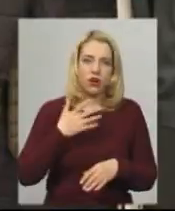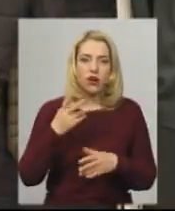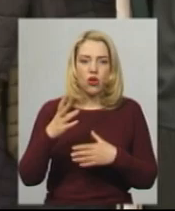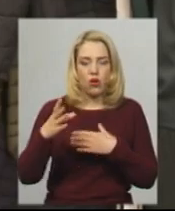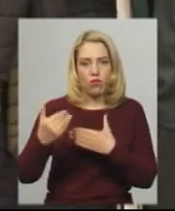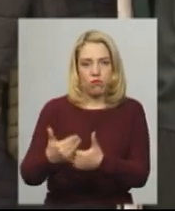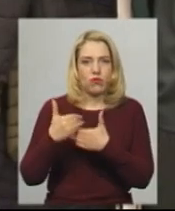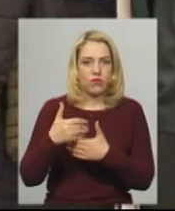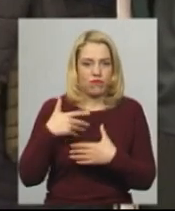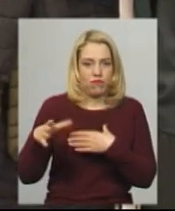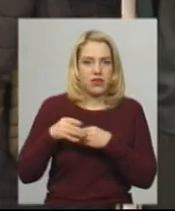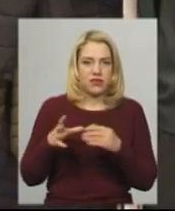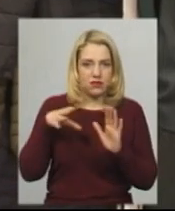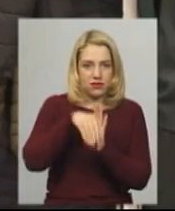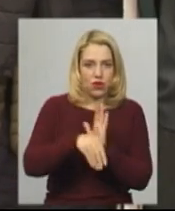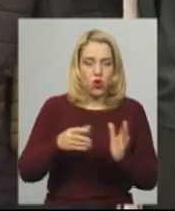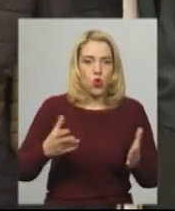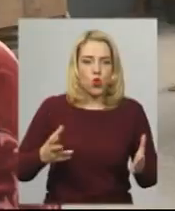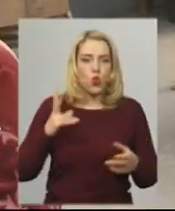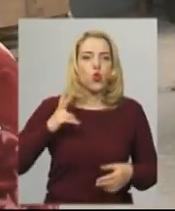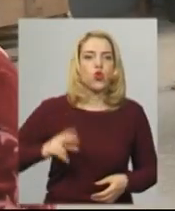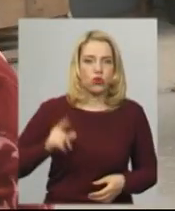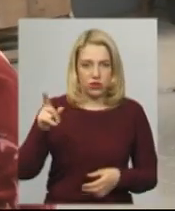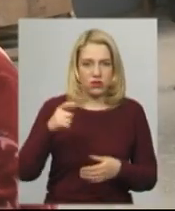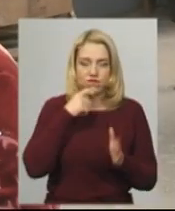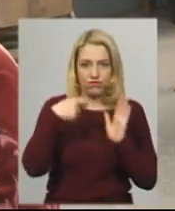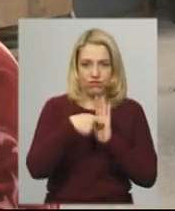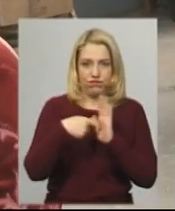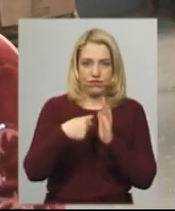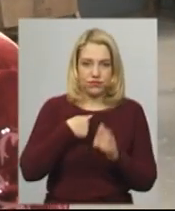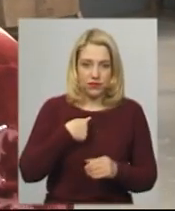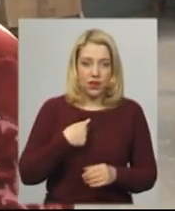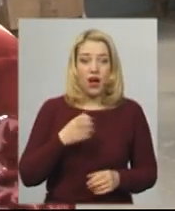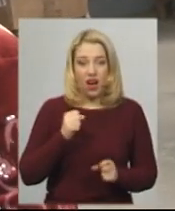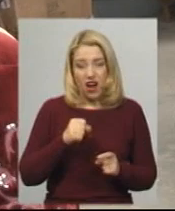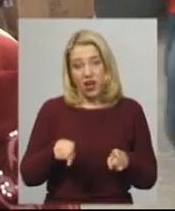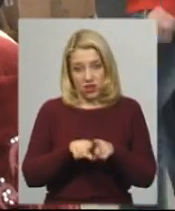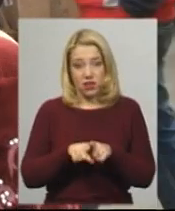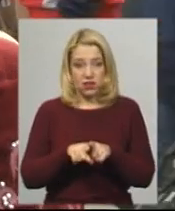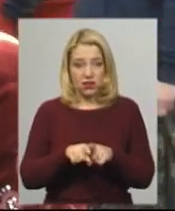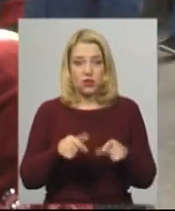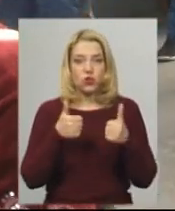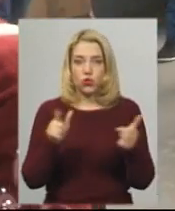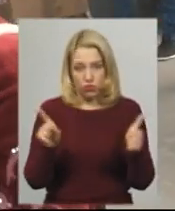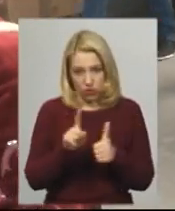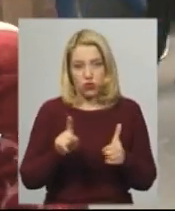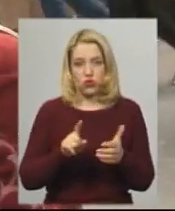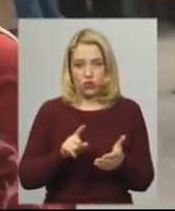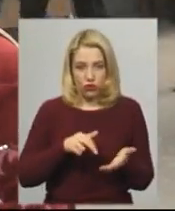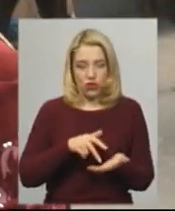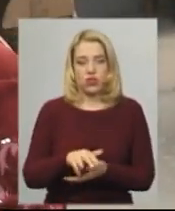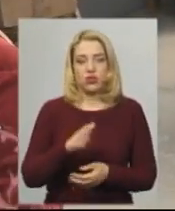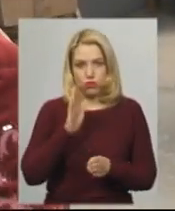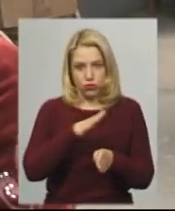більше на їхньому було обезпечення. А так, то добре, що вийшли, звісно, будемо